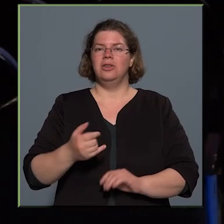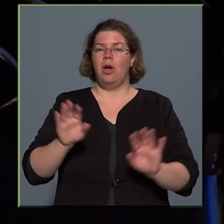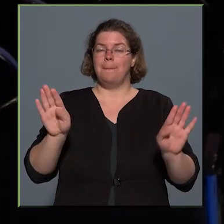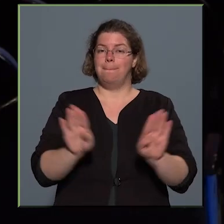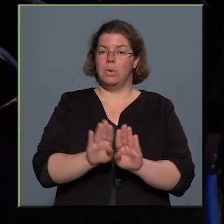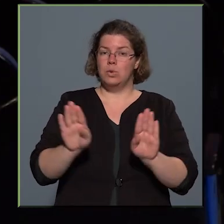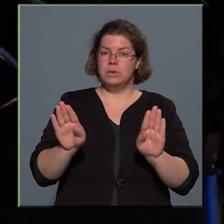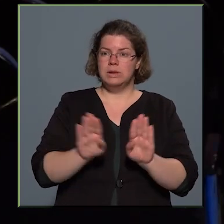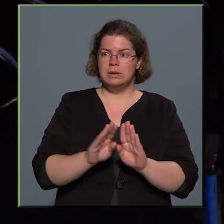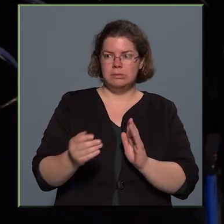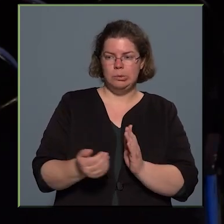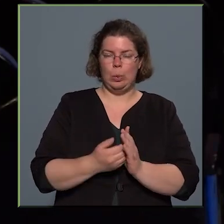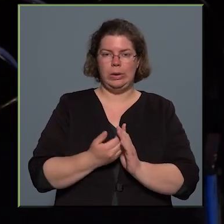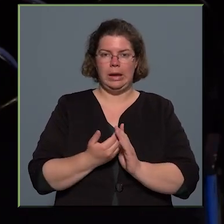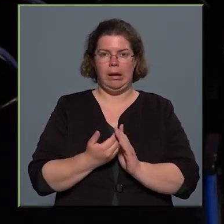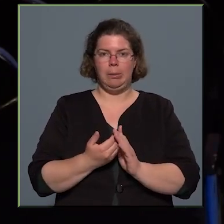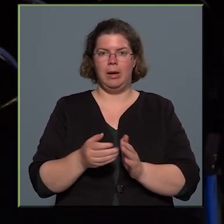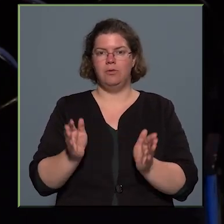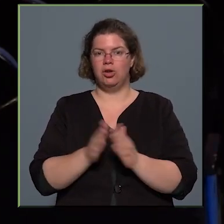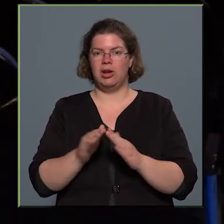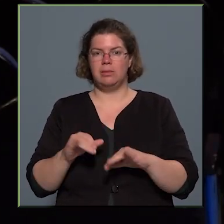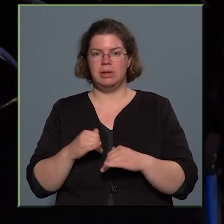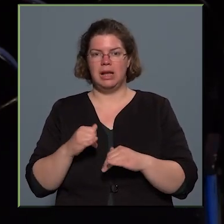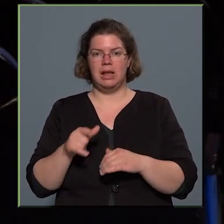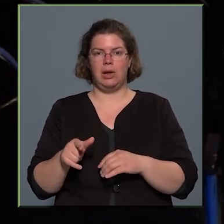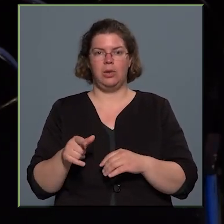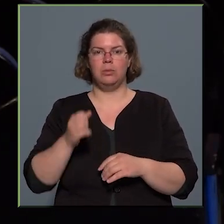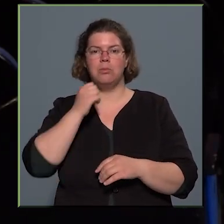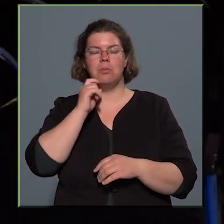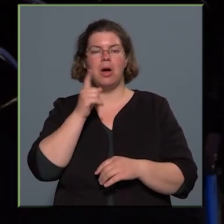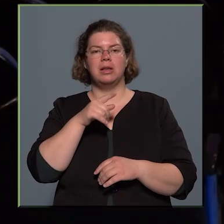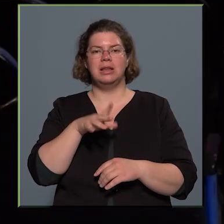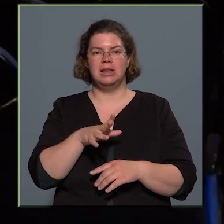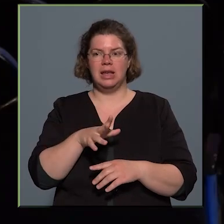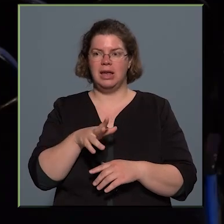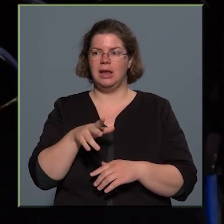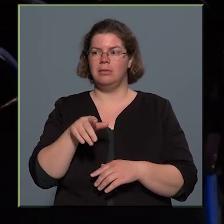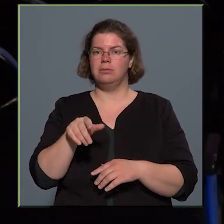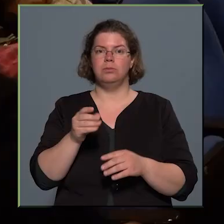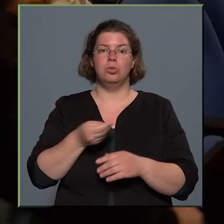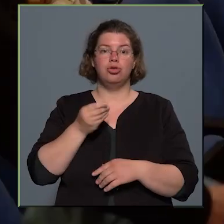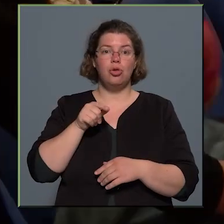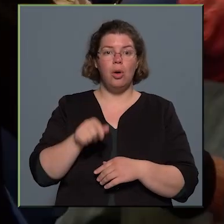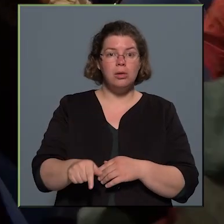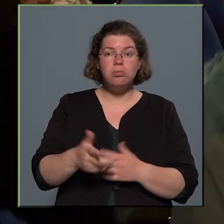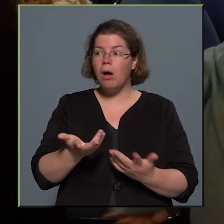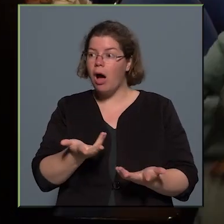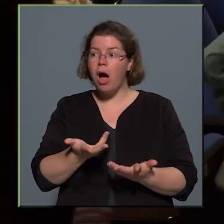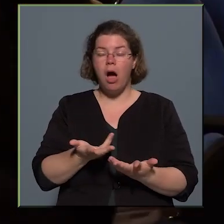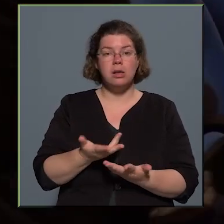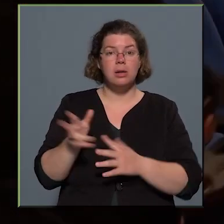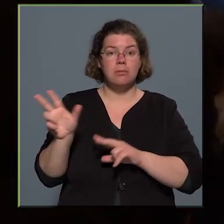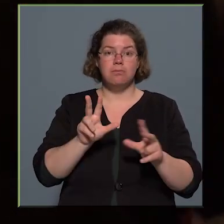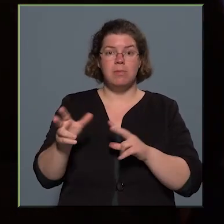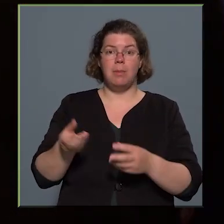újabban vasárnap délelőttönként matinium műsorokban bábelőadásokat hívnak meg, és megtelik rá nézőtél.